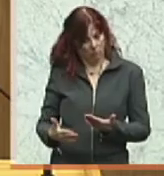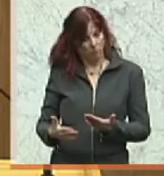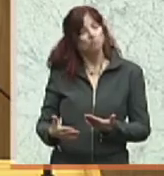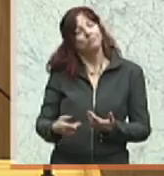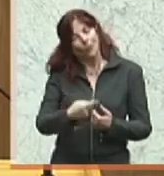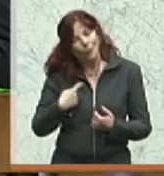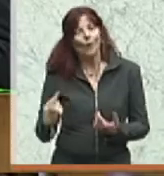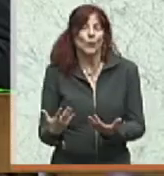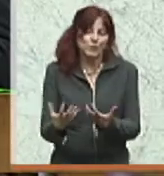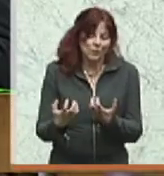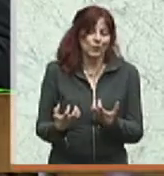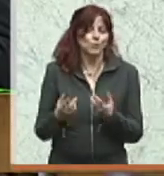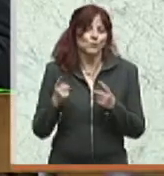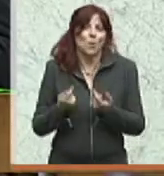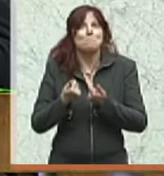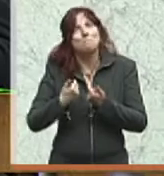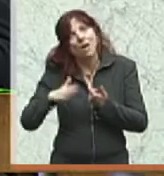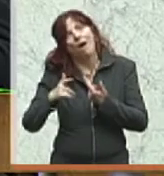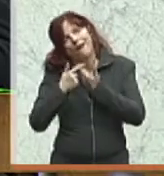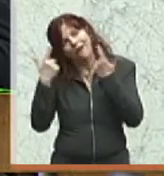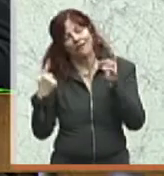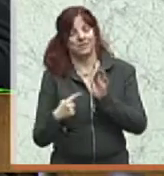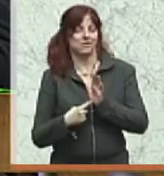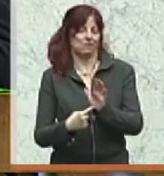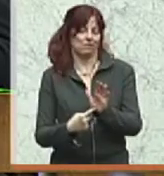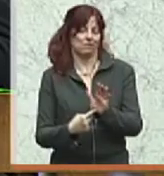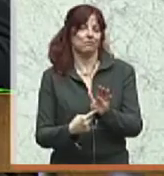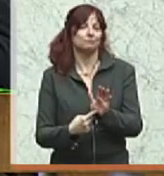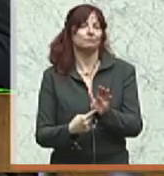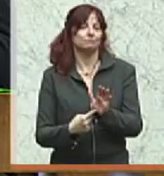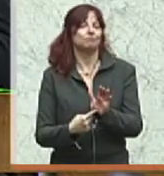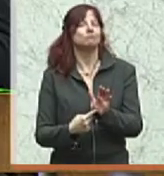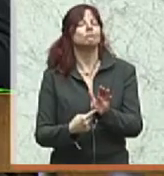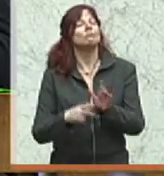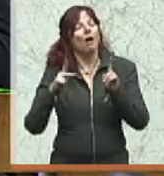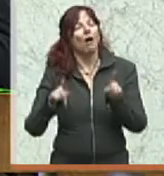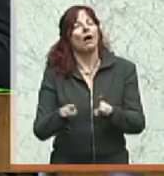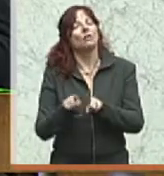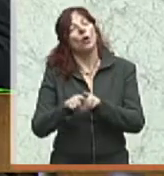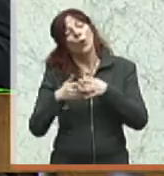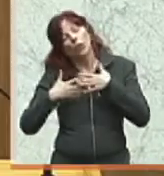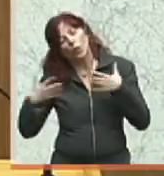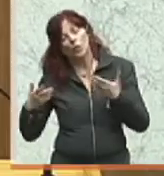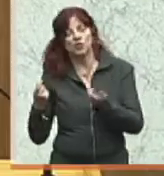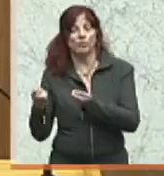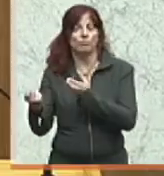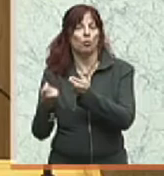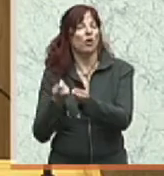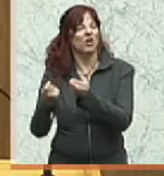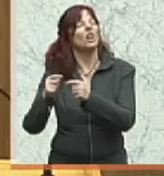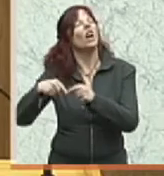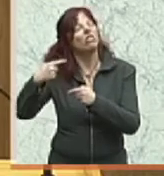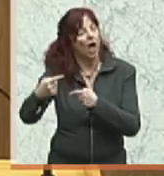gesorgt. Wir hätten hier durchaus anknüpfen können an große Politiker der Nachkriegszeit wie Leopold Fiegel,